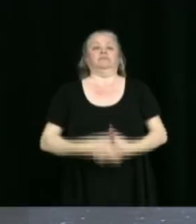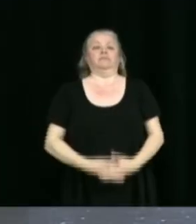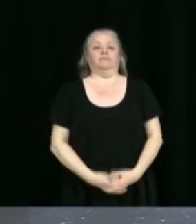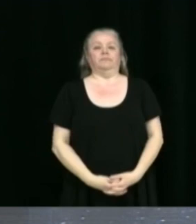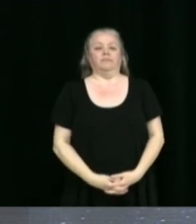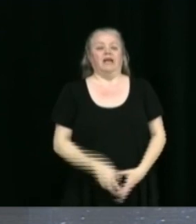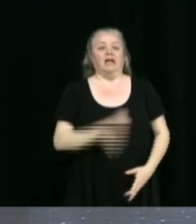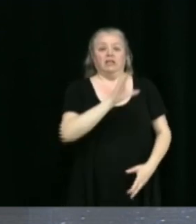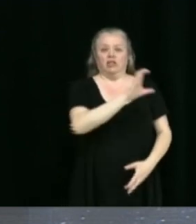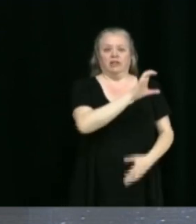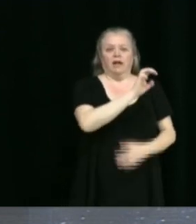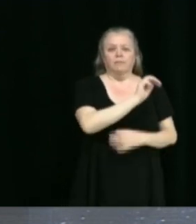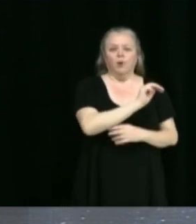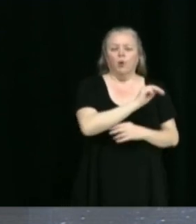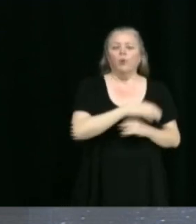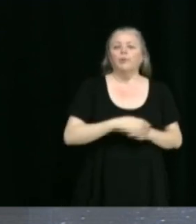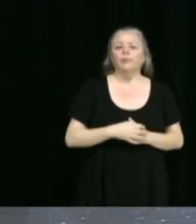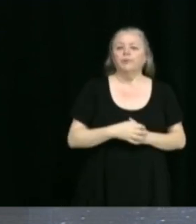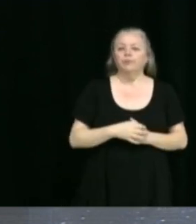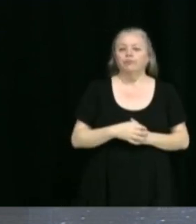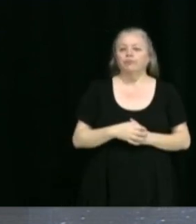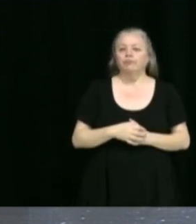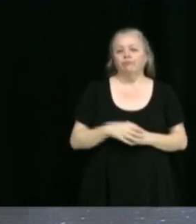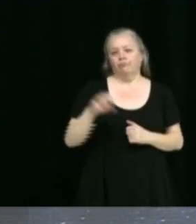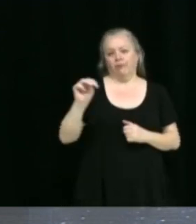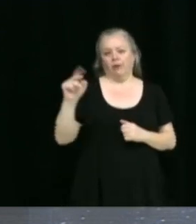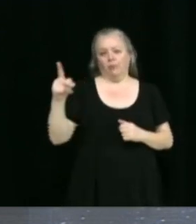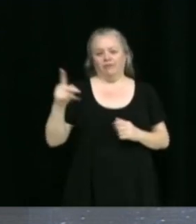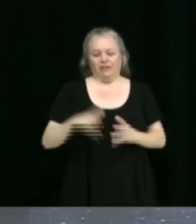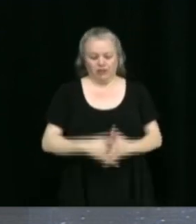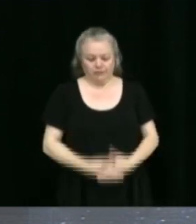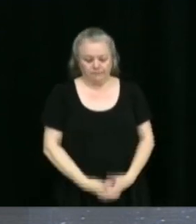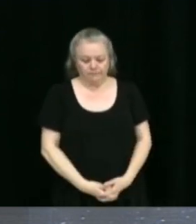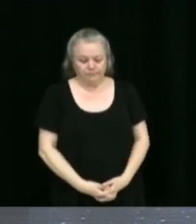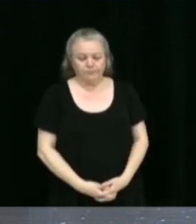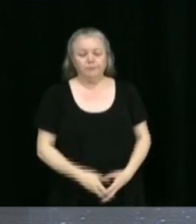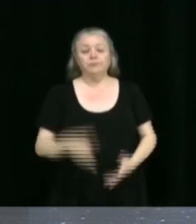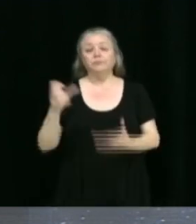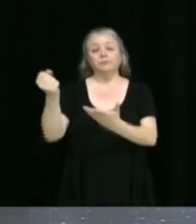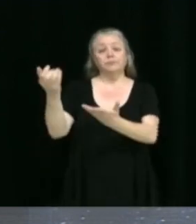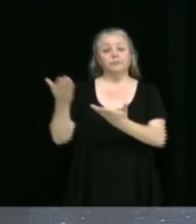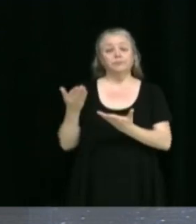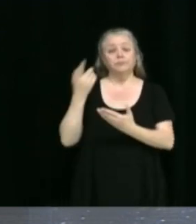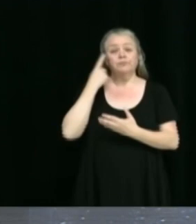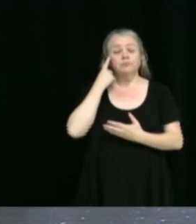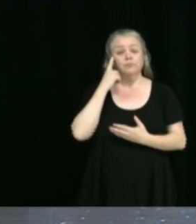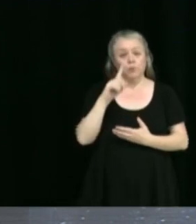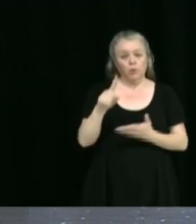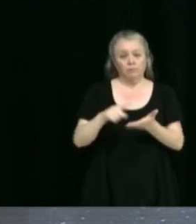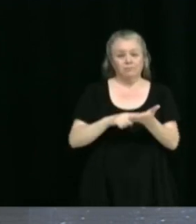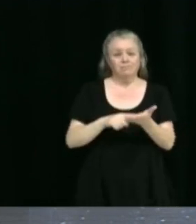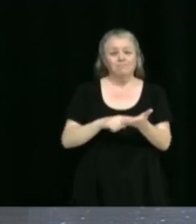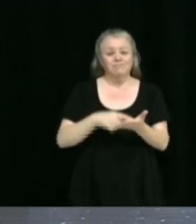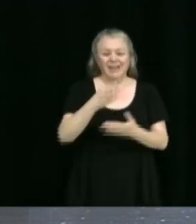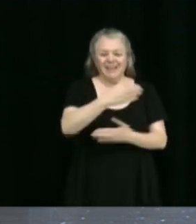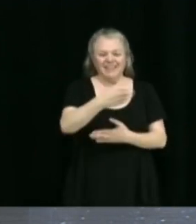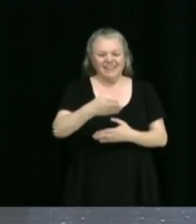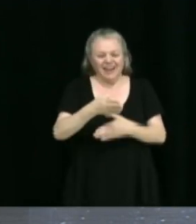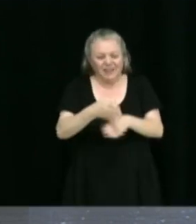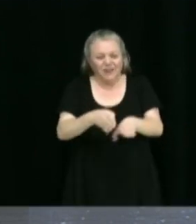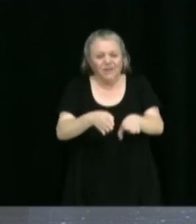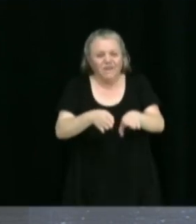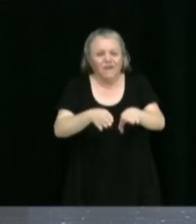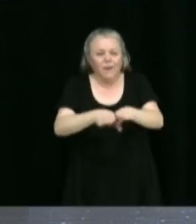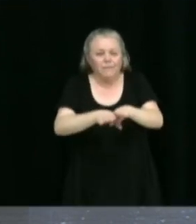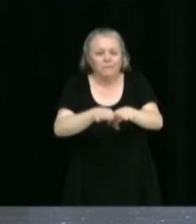Chantal Moreau et Michael Provencher soumission reçue en vue des travaux de scellement de fissures sur diverses rues de